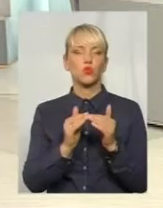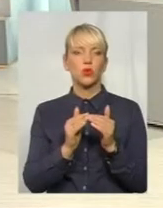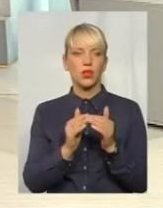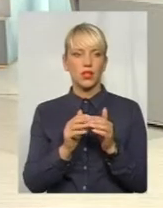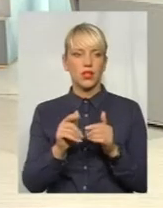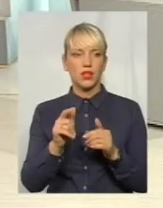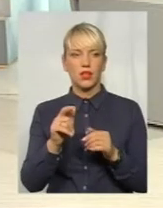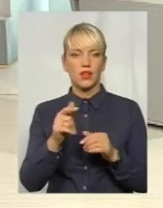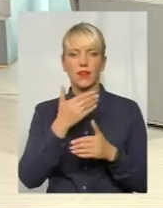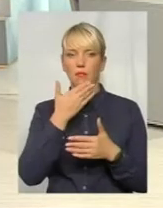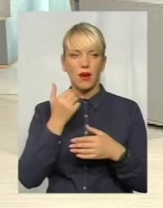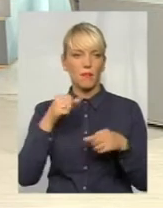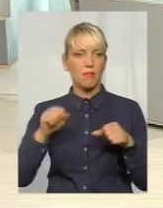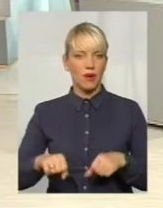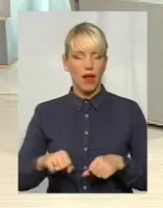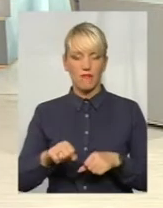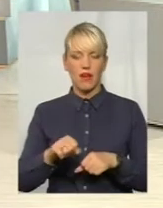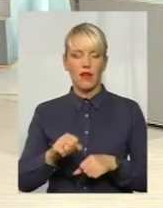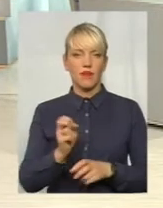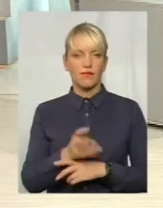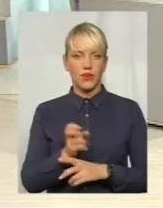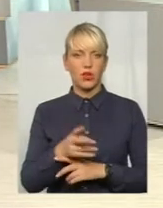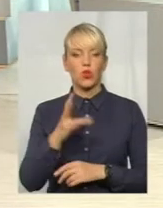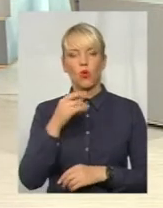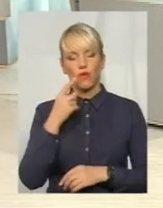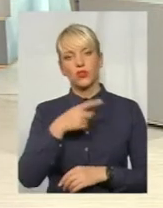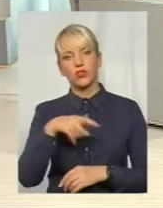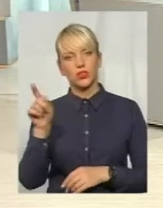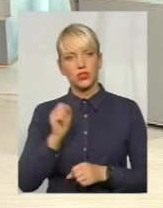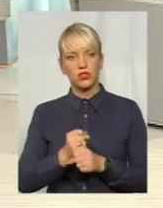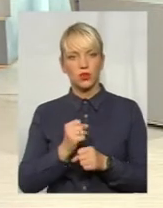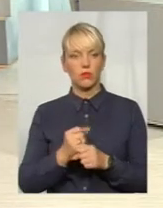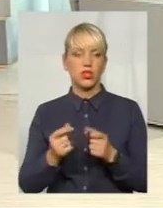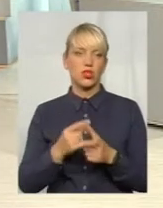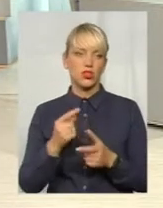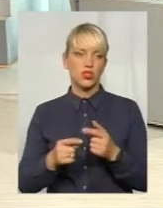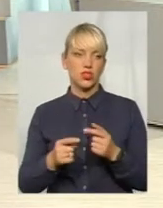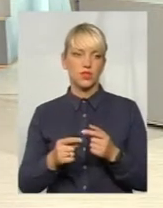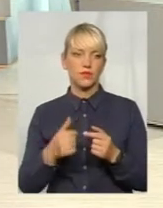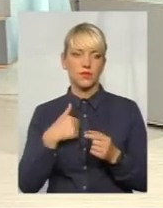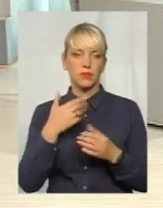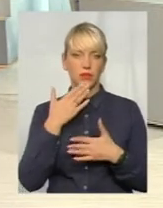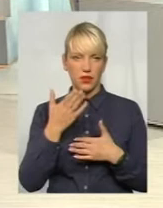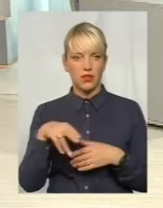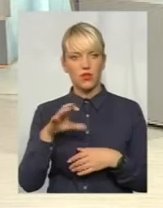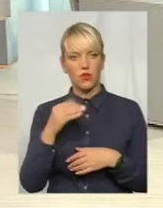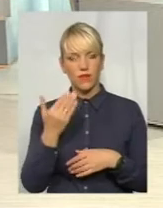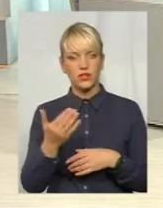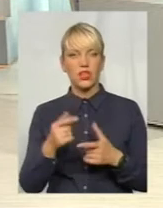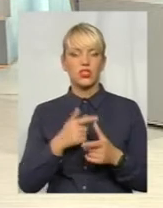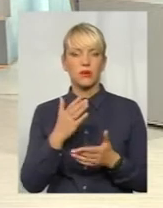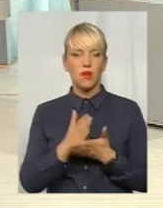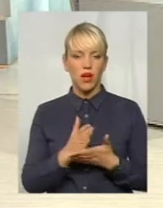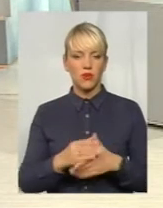мають права не приймати їх, але все ж таки кажуть, що от ідіть зробіть. Чи мають, це, мабуть, все ж таки питання, скажіть до вас, чи мають право